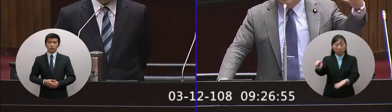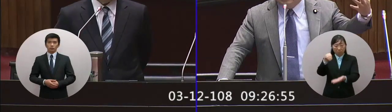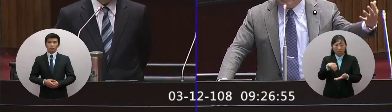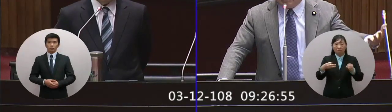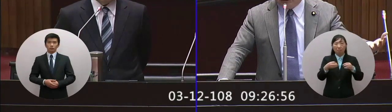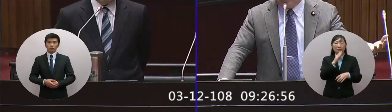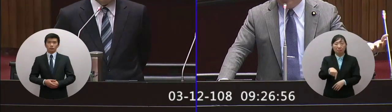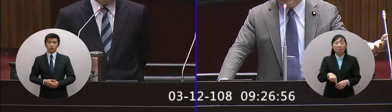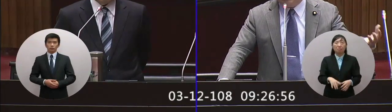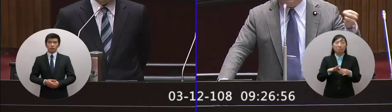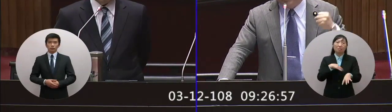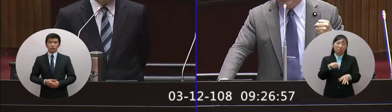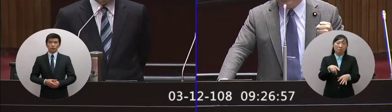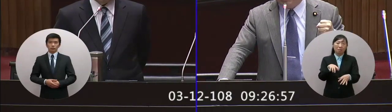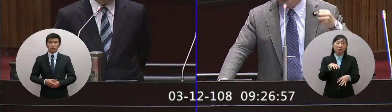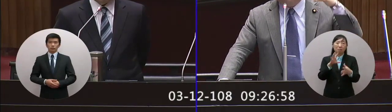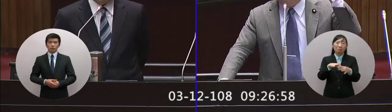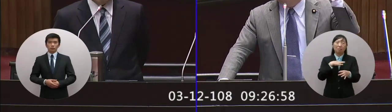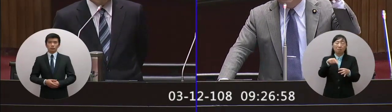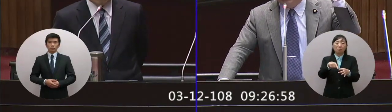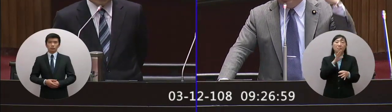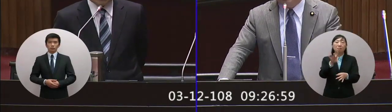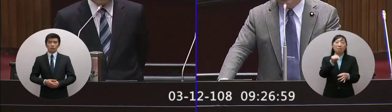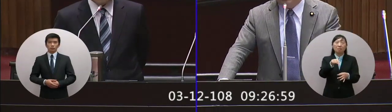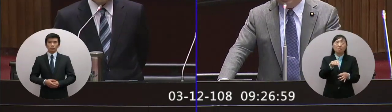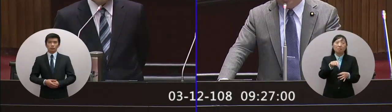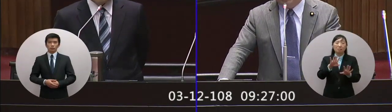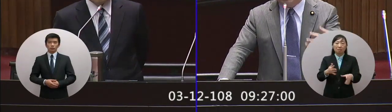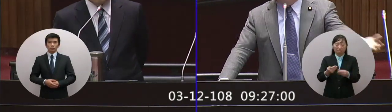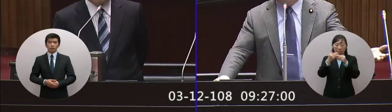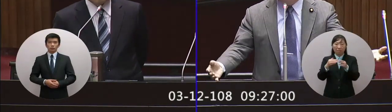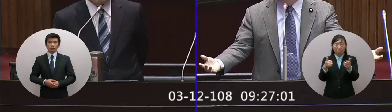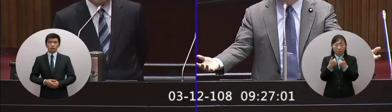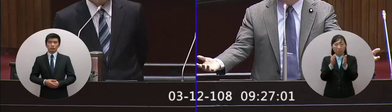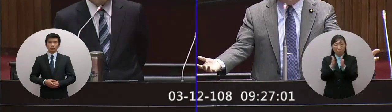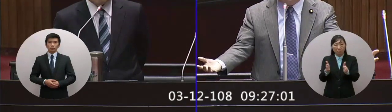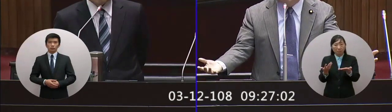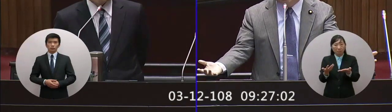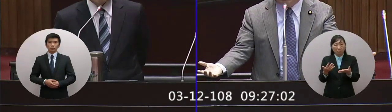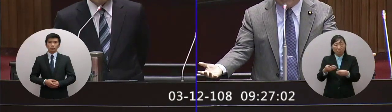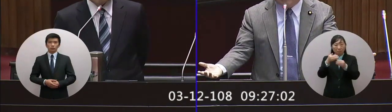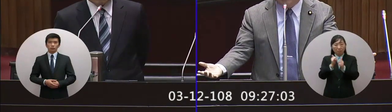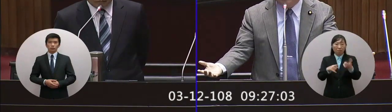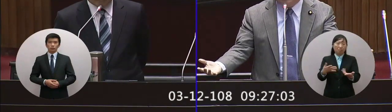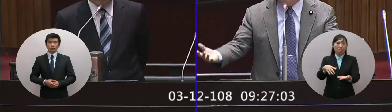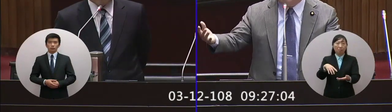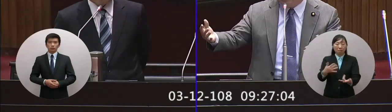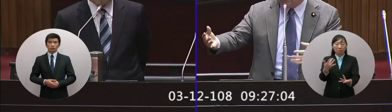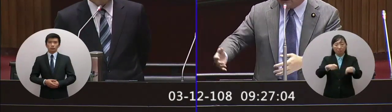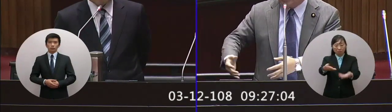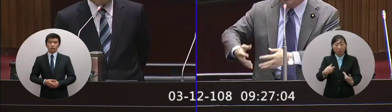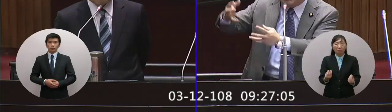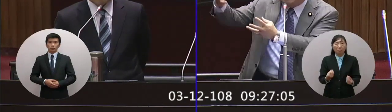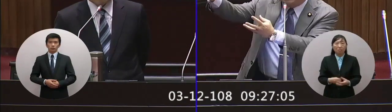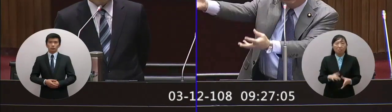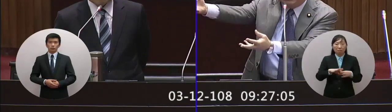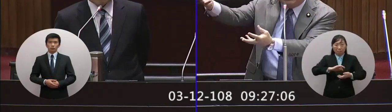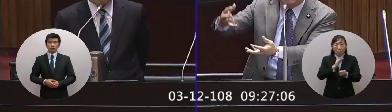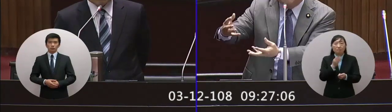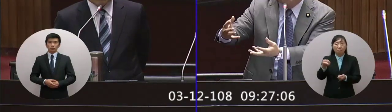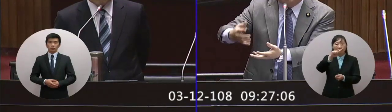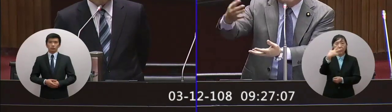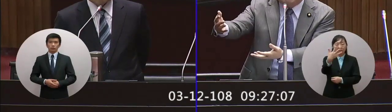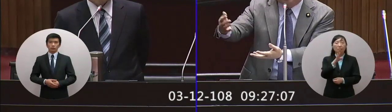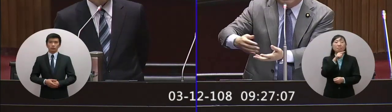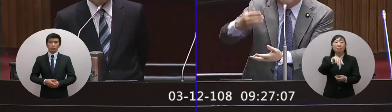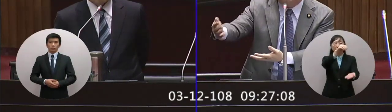嘛因為屆起不連續的關係 本院屆起不連續 所以第九屆根本就沒有這個案那大家一定是拿第